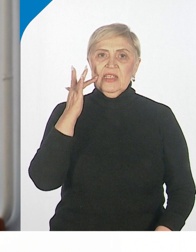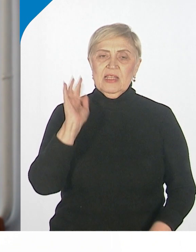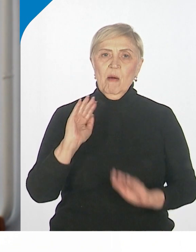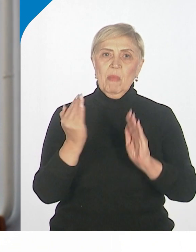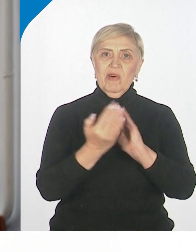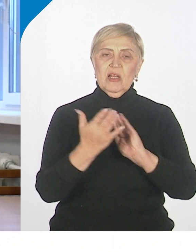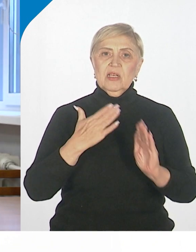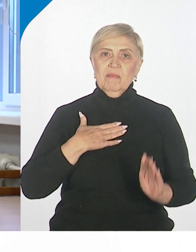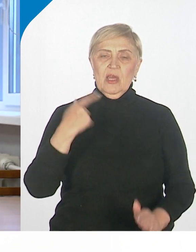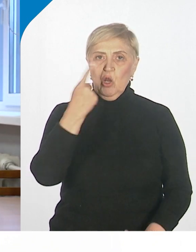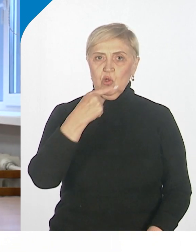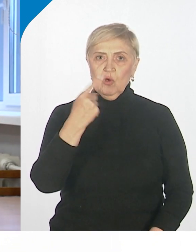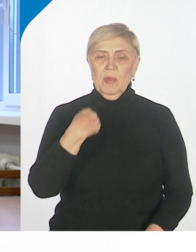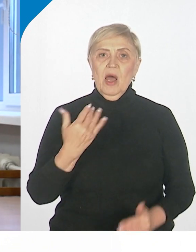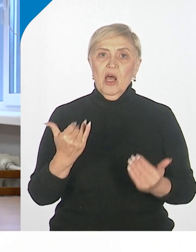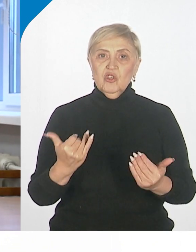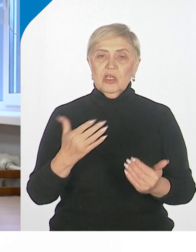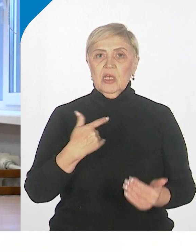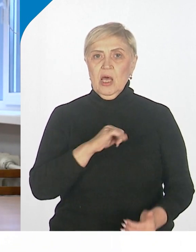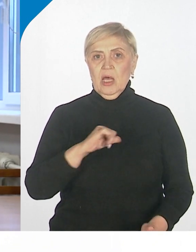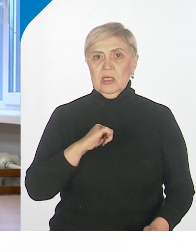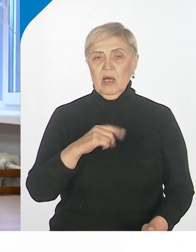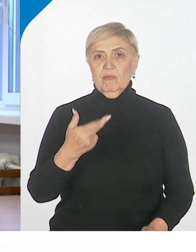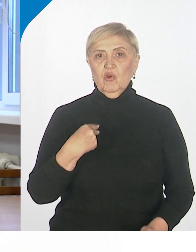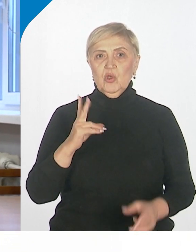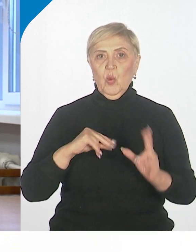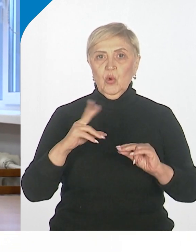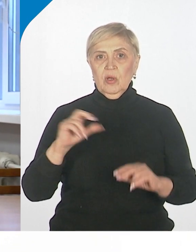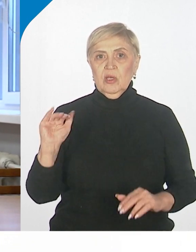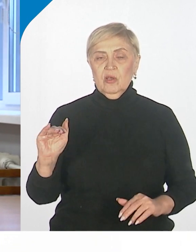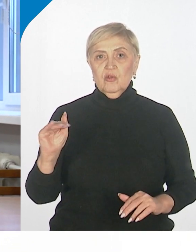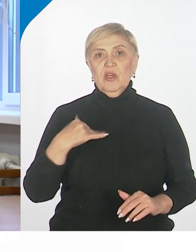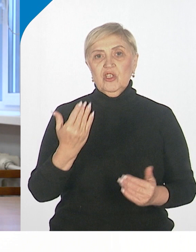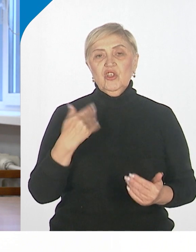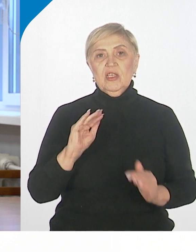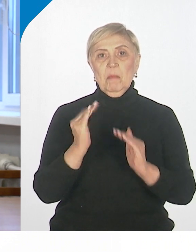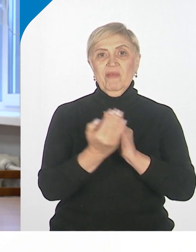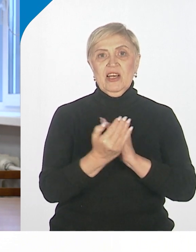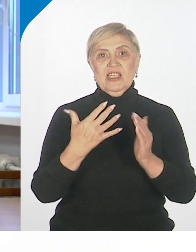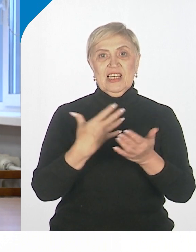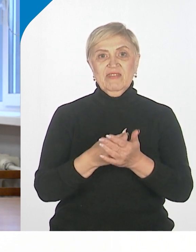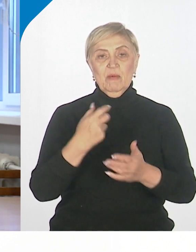лицом. А теперь я сам предаватель и поворачиваюсь лицом к студенту.